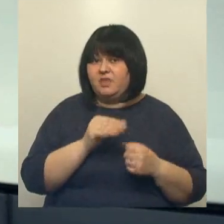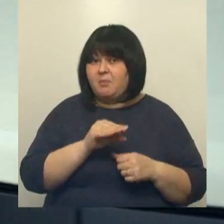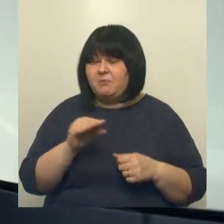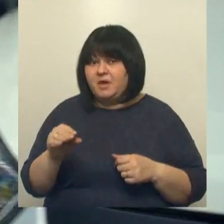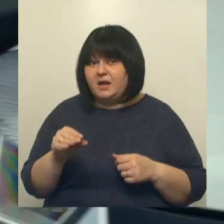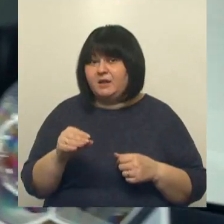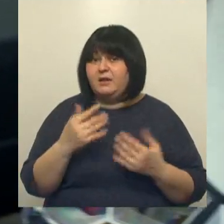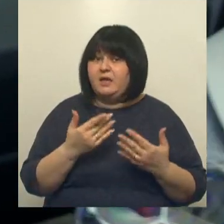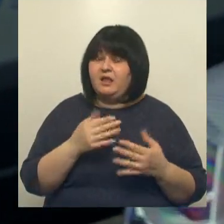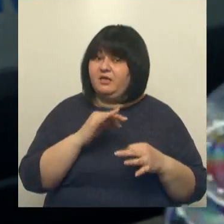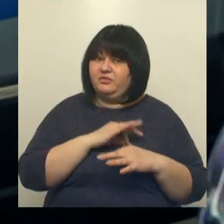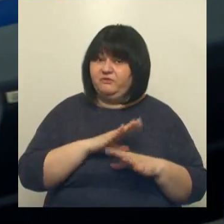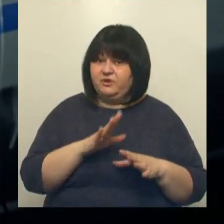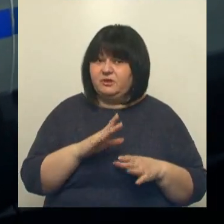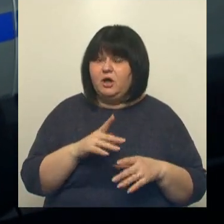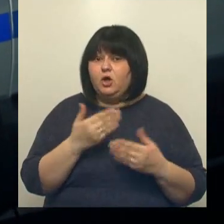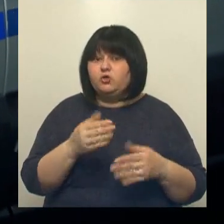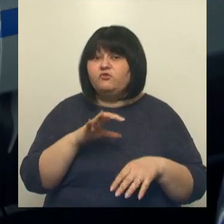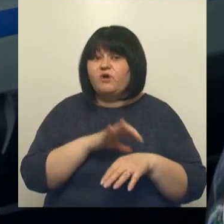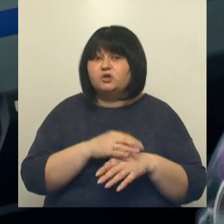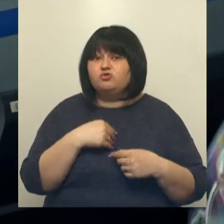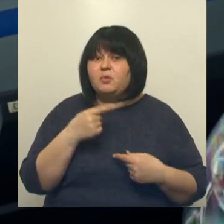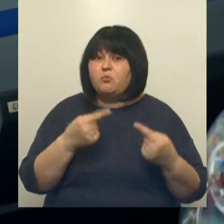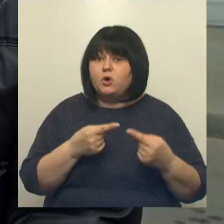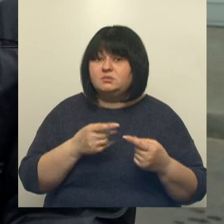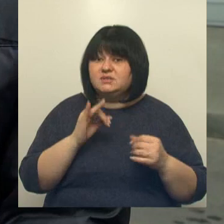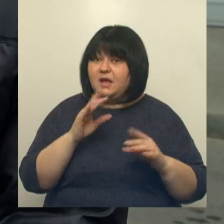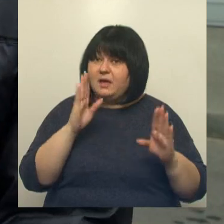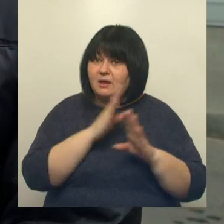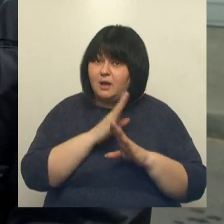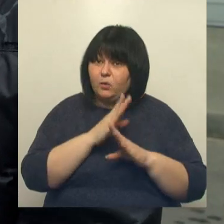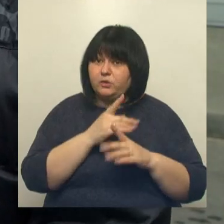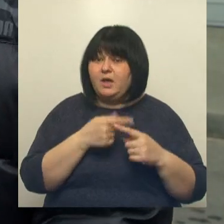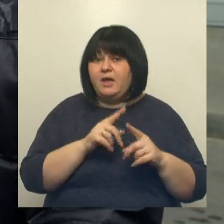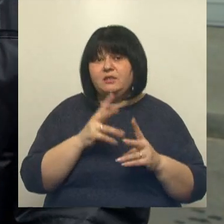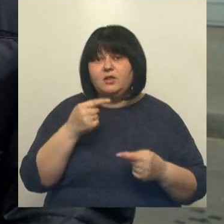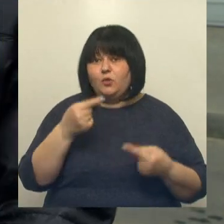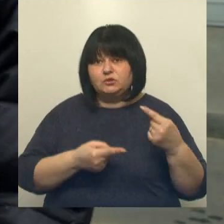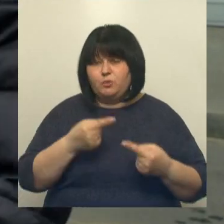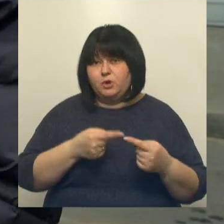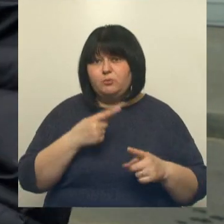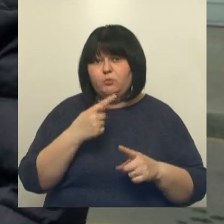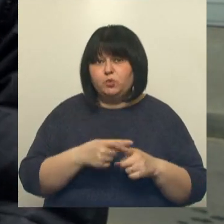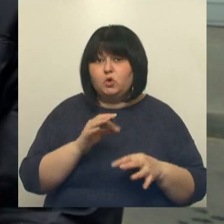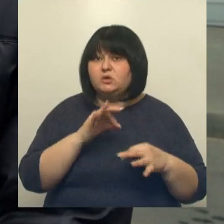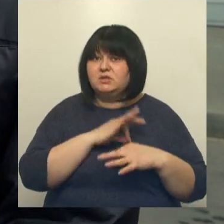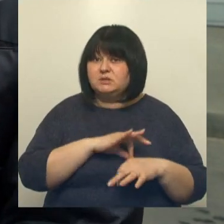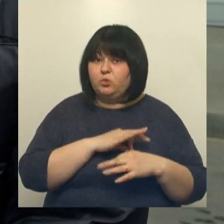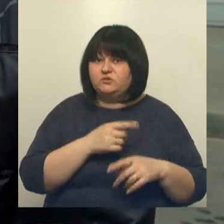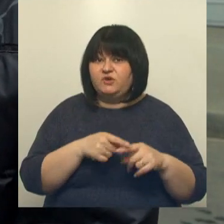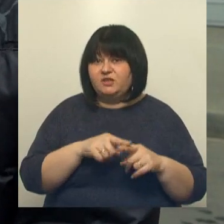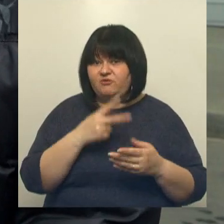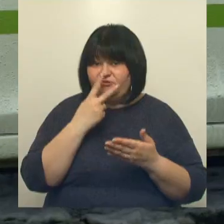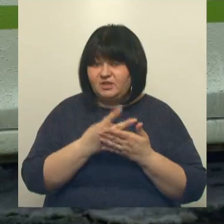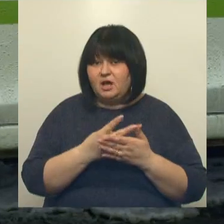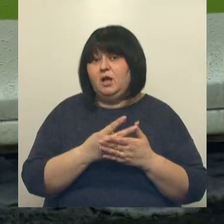нецелесообразно. Тот факт, что мы боремся за экологию, это уже есть неоспоримый плюс от использования этого вида